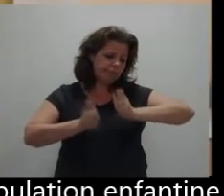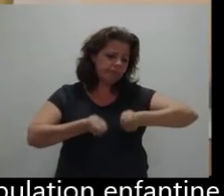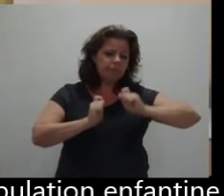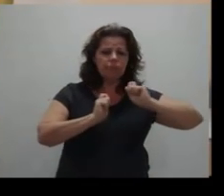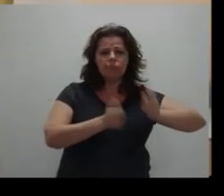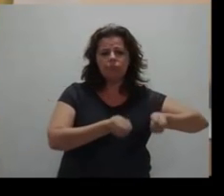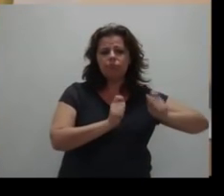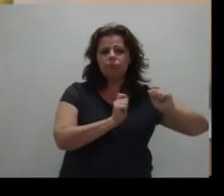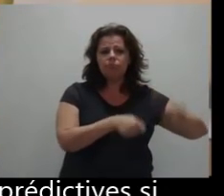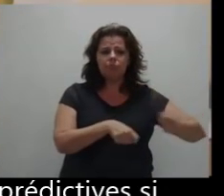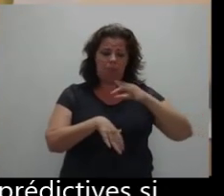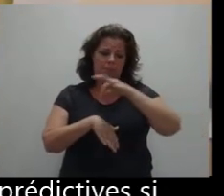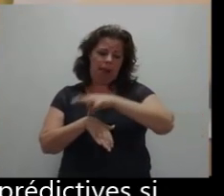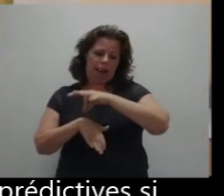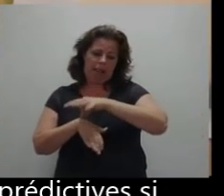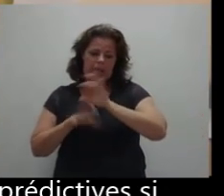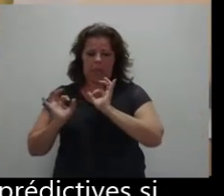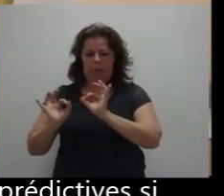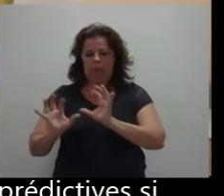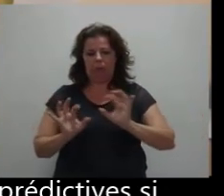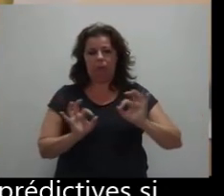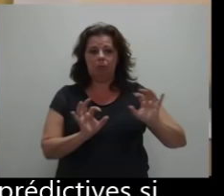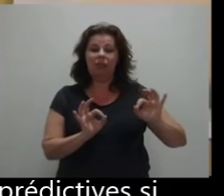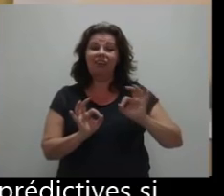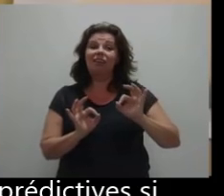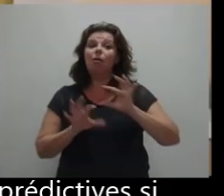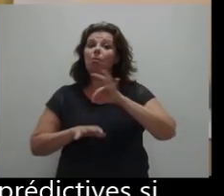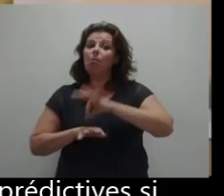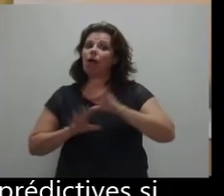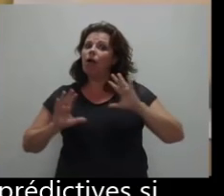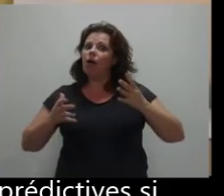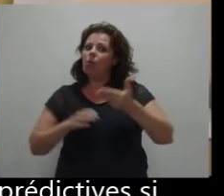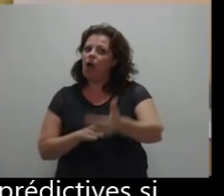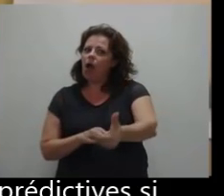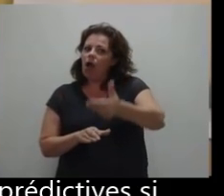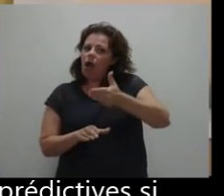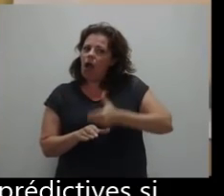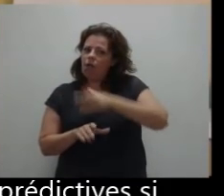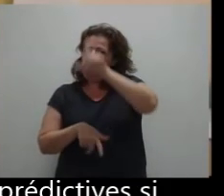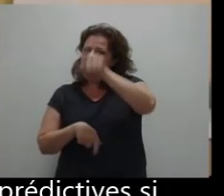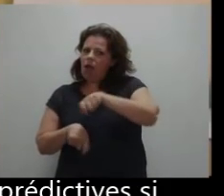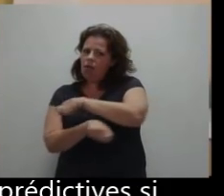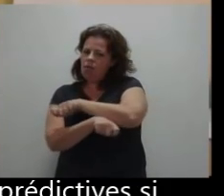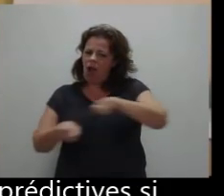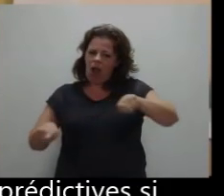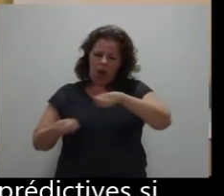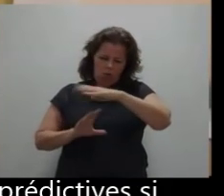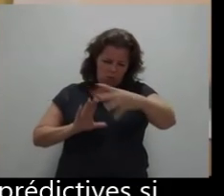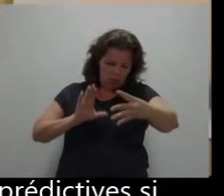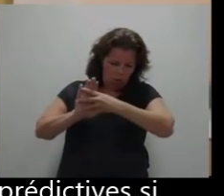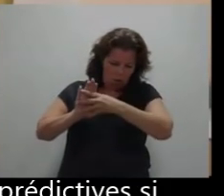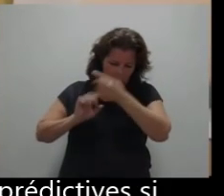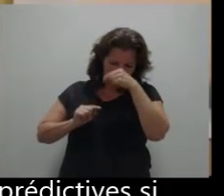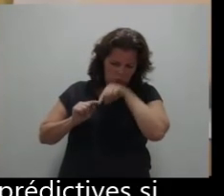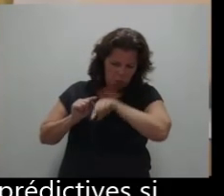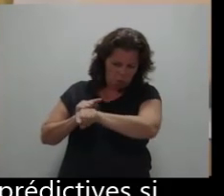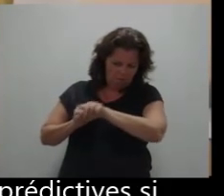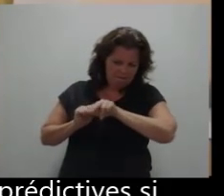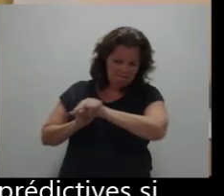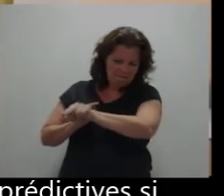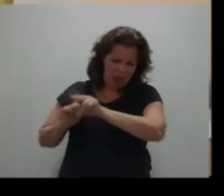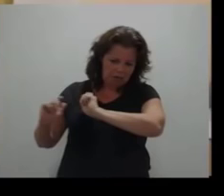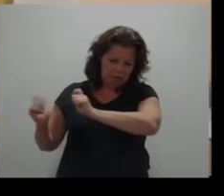les grilles de ces modernes évaluations prédictives si caractéristiques